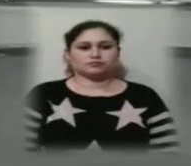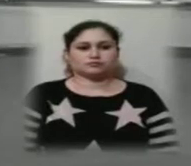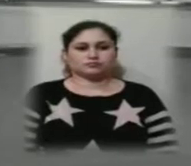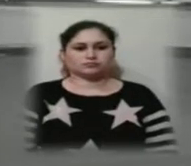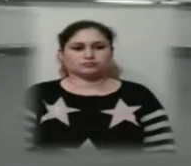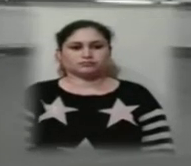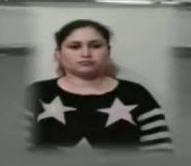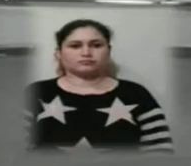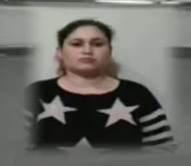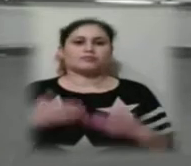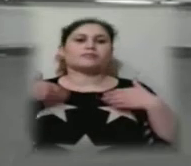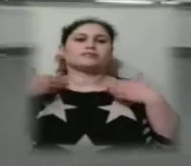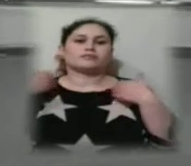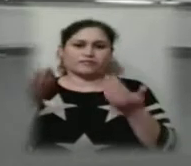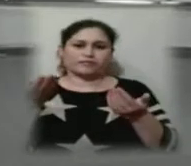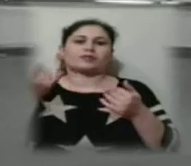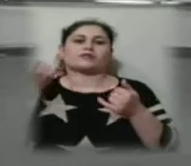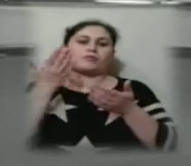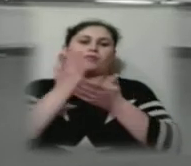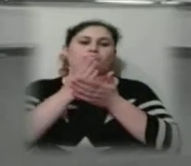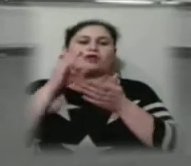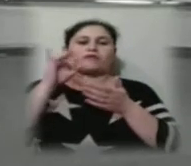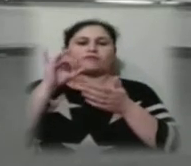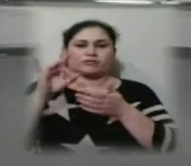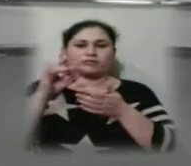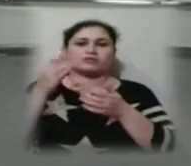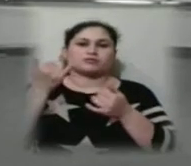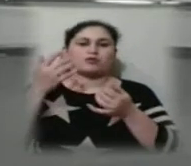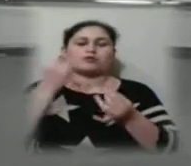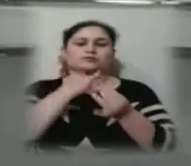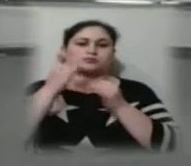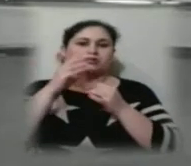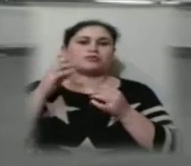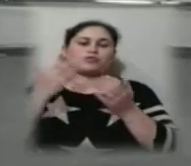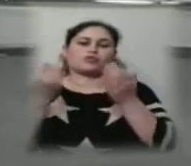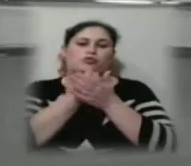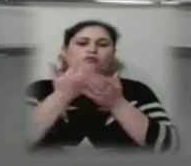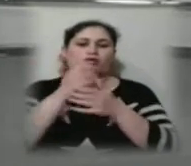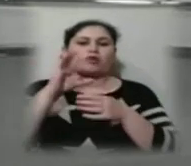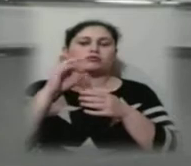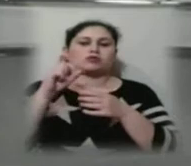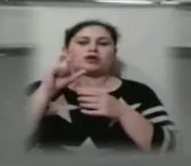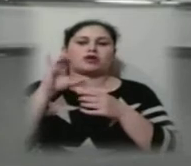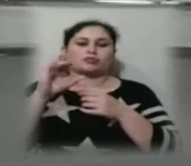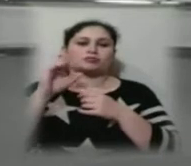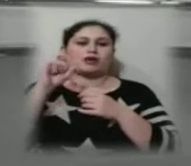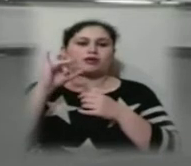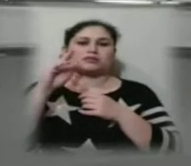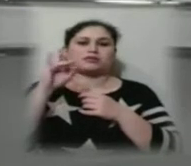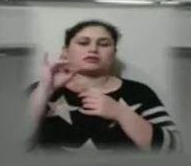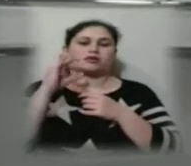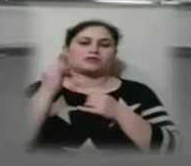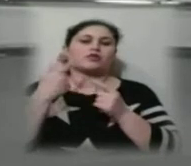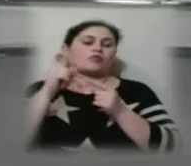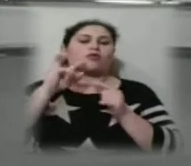Вітаю! В прямому ефірі новий на Суспільному в студії Оксана Хлебус, сурдопереклад Аліна Краєвська. І в цьому випуску ми